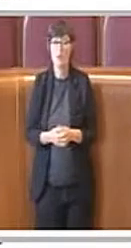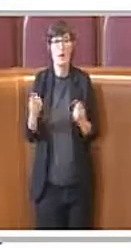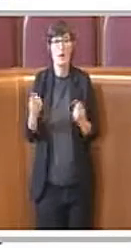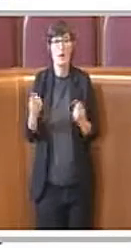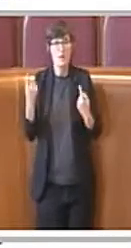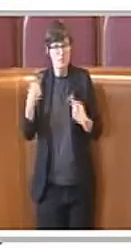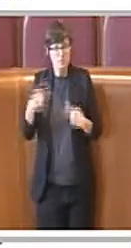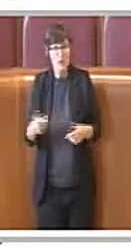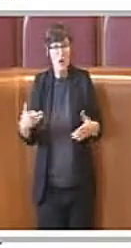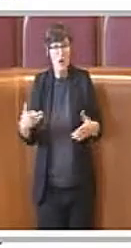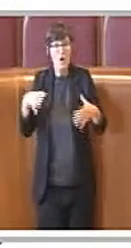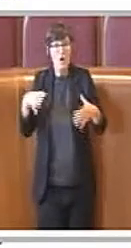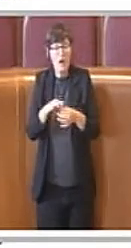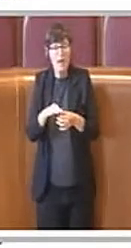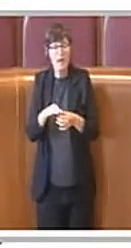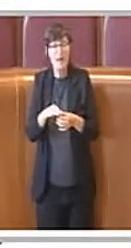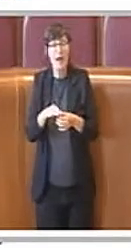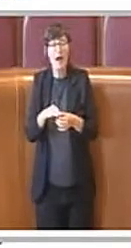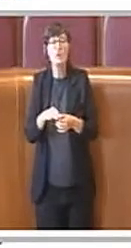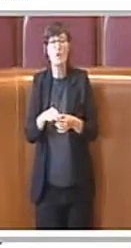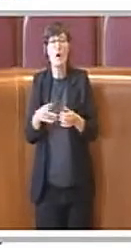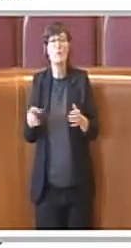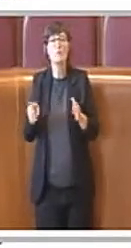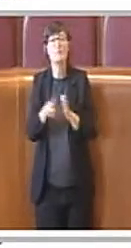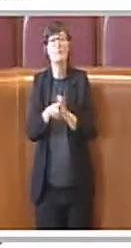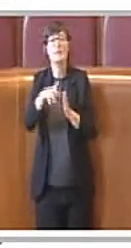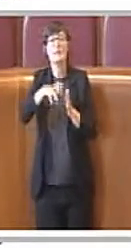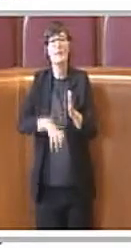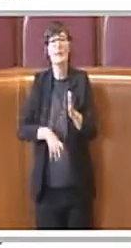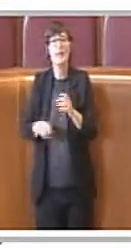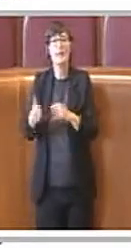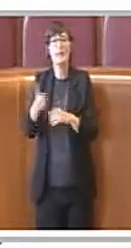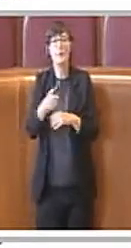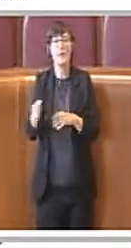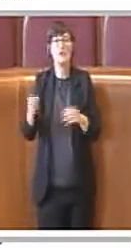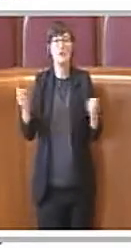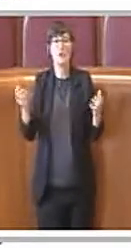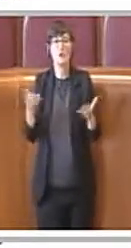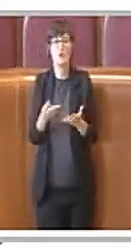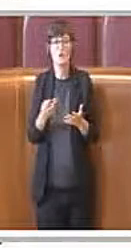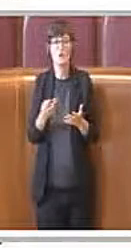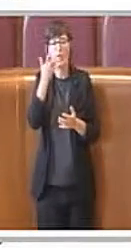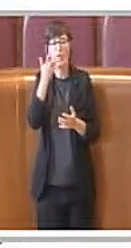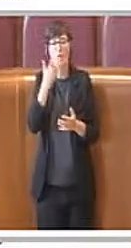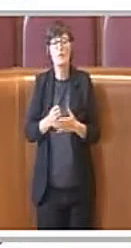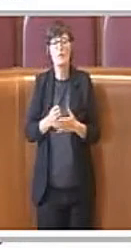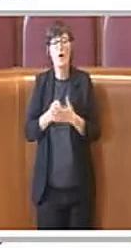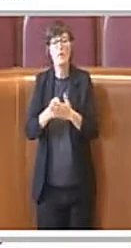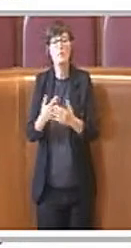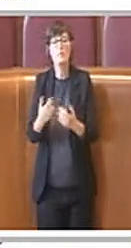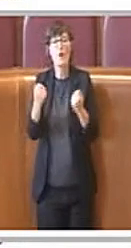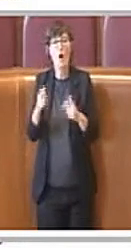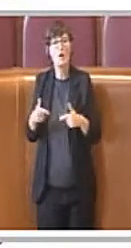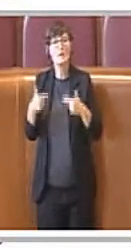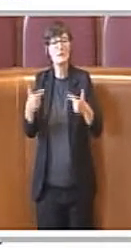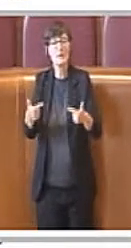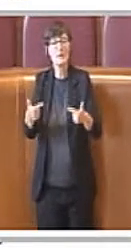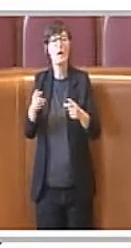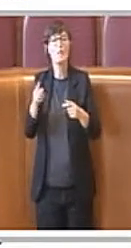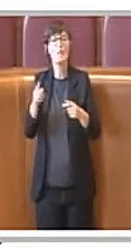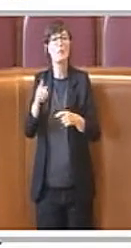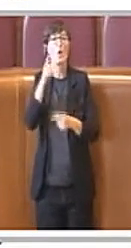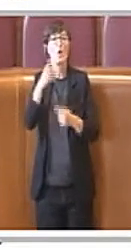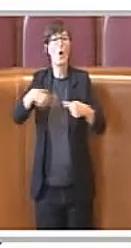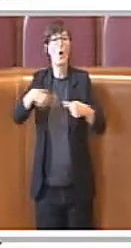183 del 2019, il cui intento è quello di rafforzare il ruolo delle consulte nell'ambito dell'amministrazione capitolina e di